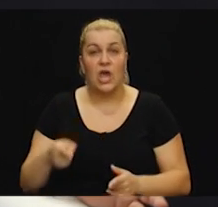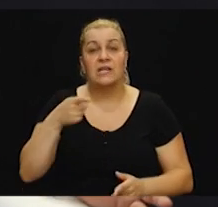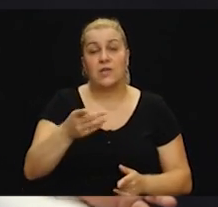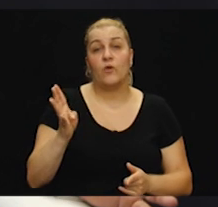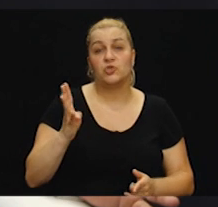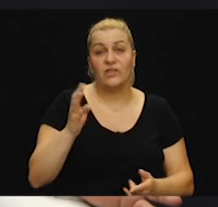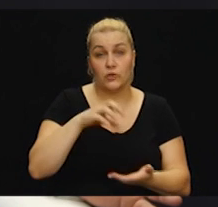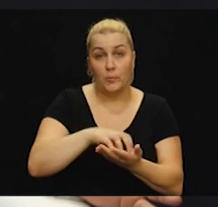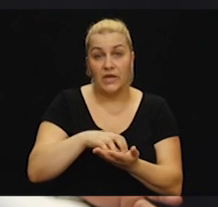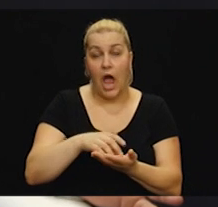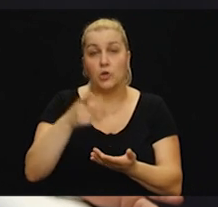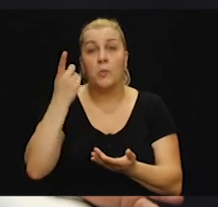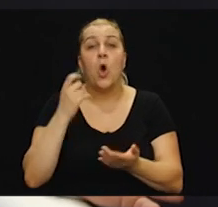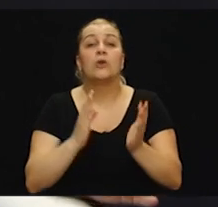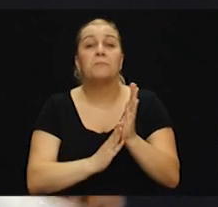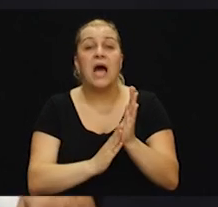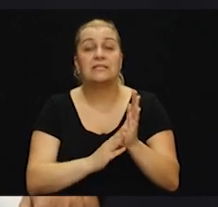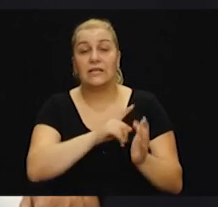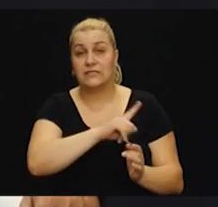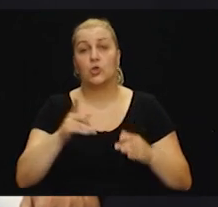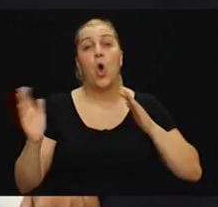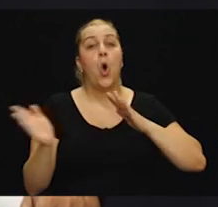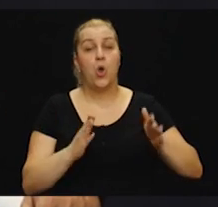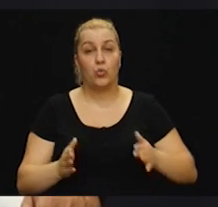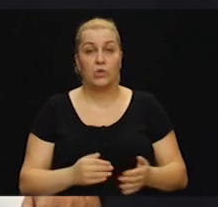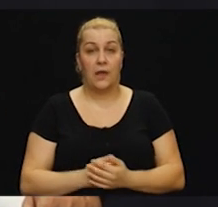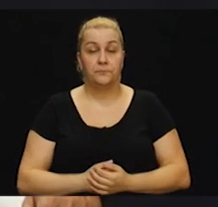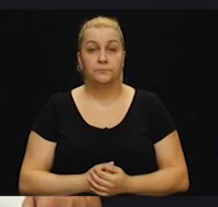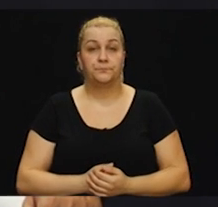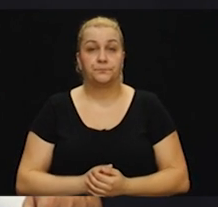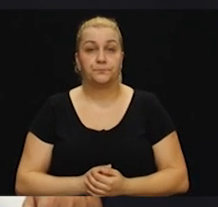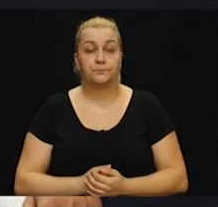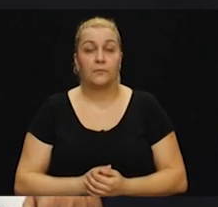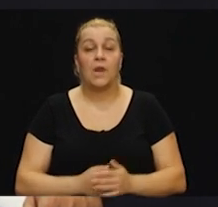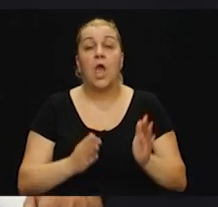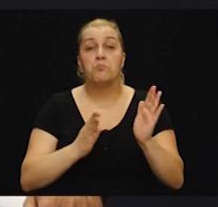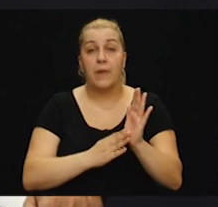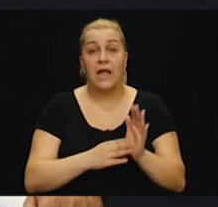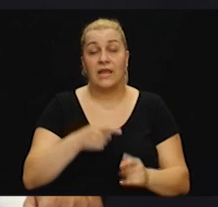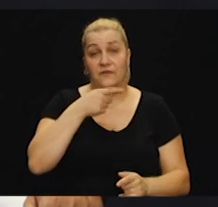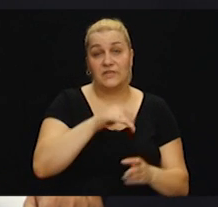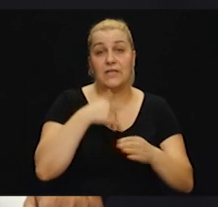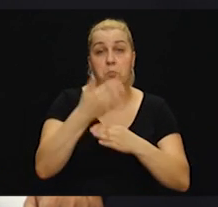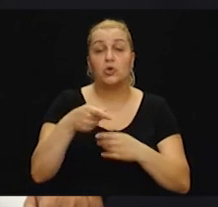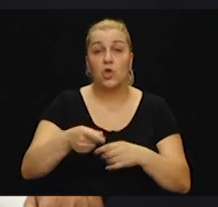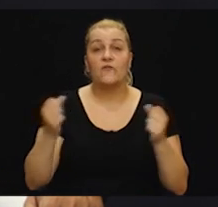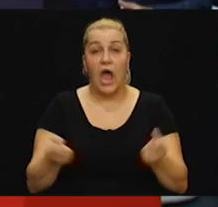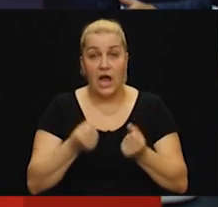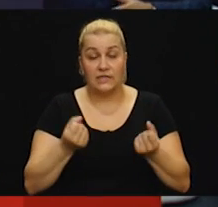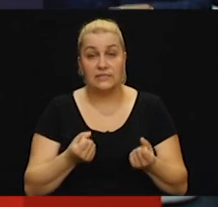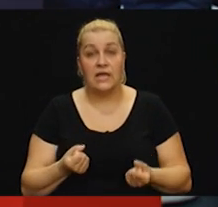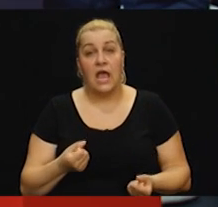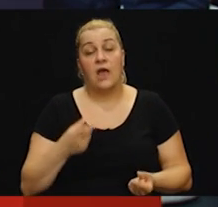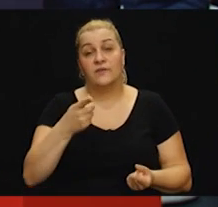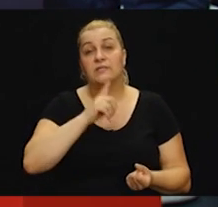brigadom od Maslenice do Luje, do kraja. Mladene, vi ste poslije ove akcije otišli, jasno isto,